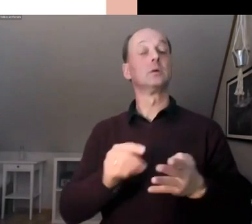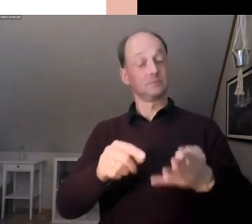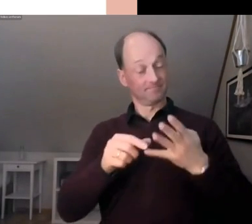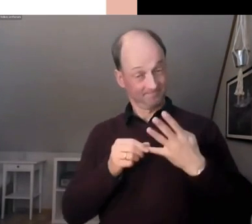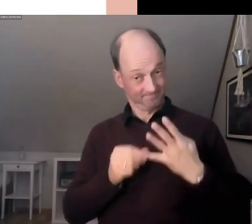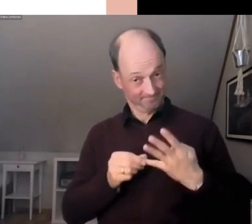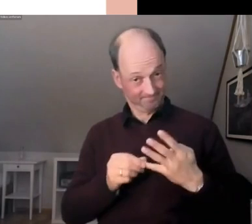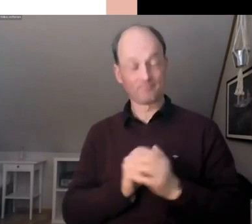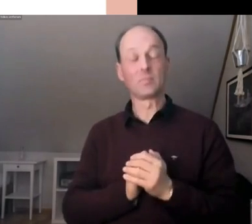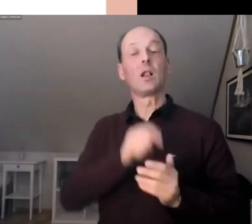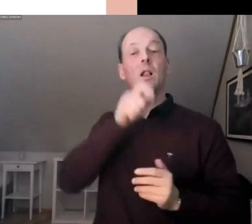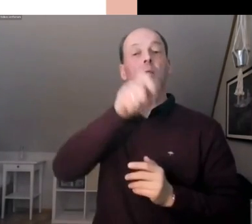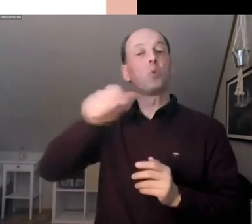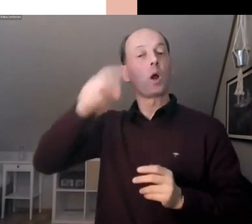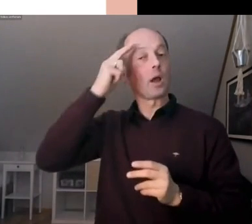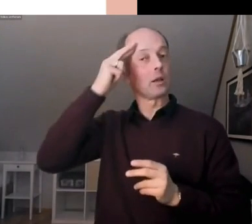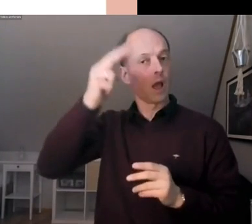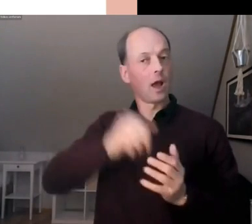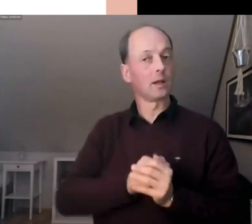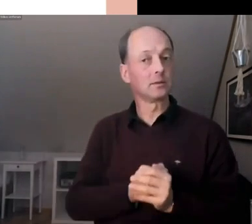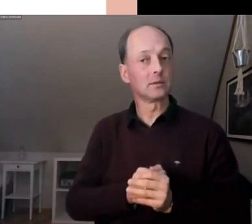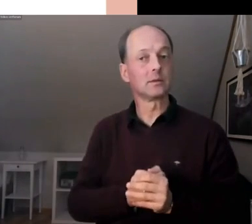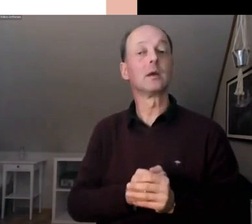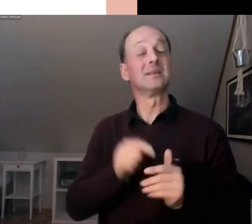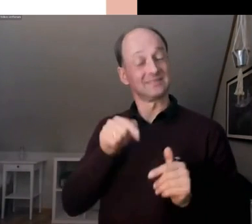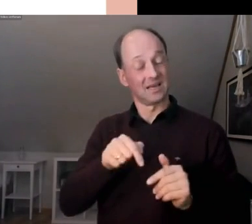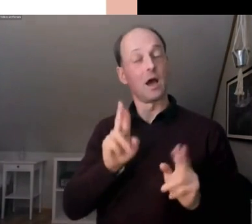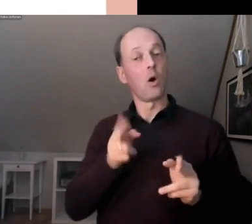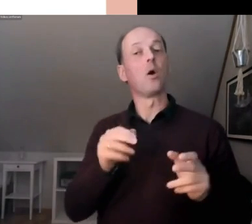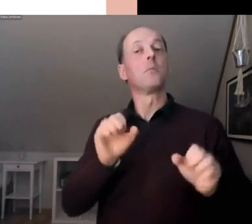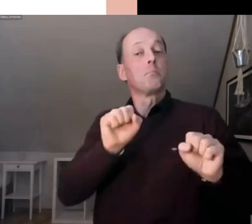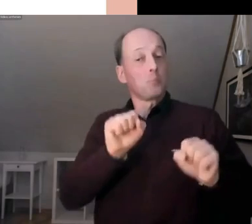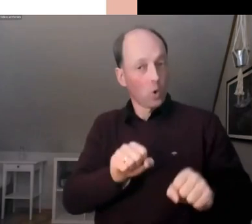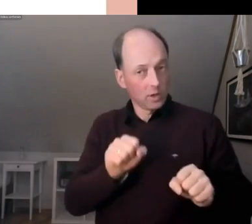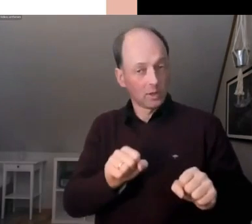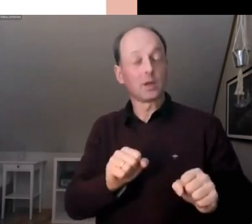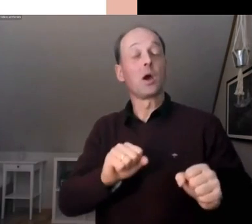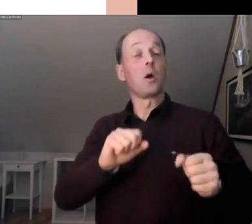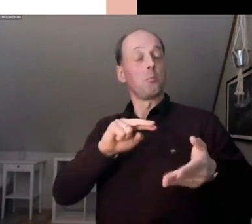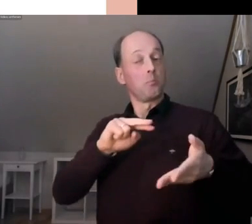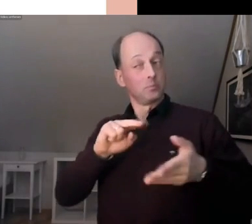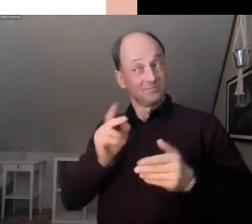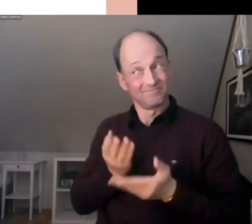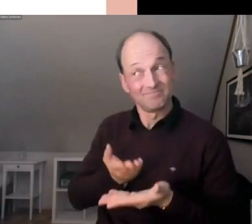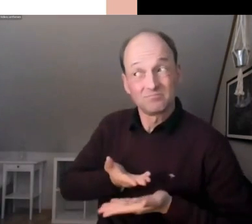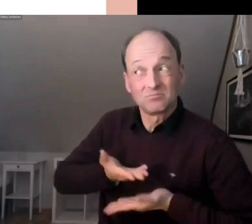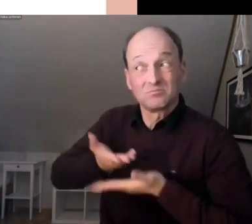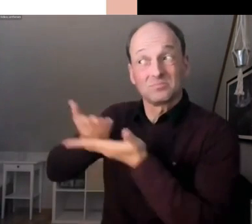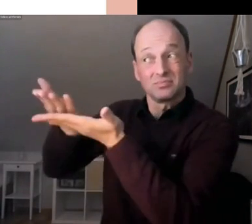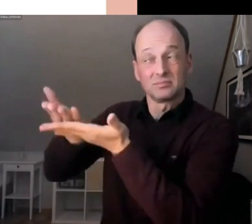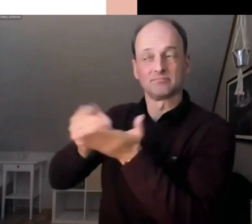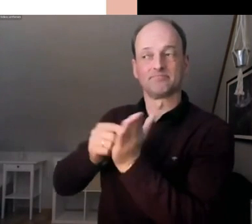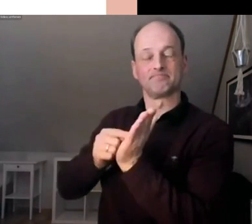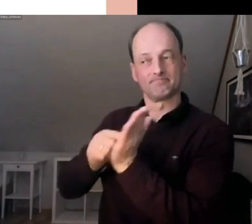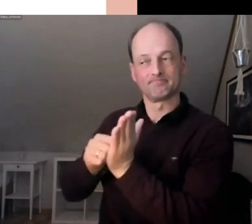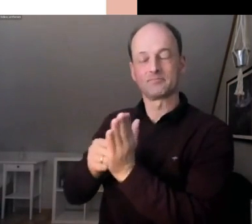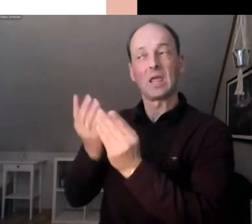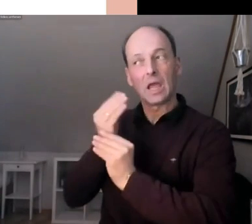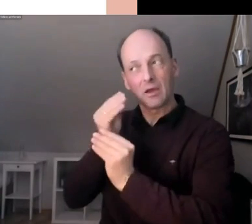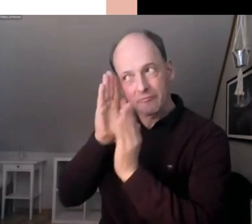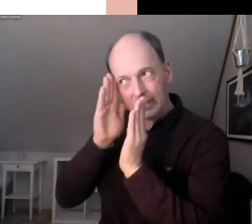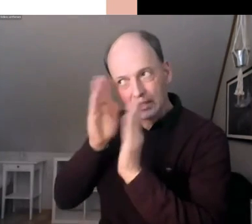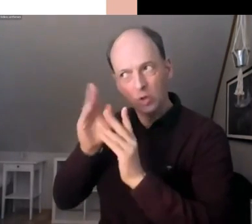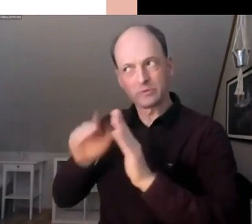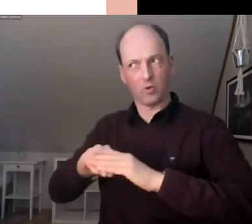BürgerInnenrat hier nämlich in der Lage, der Politik wirklich glaubwürdige oder vertrauensvolle Informationen